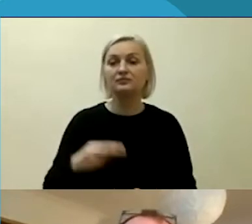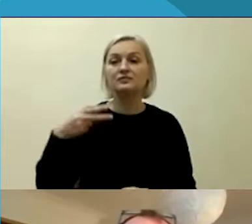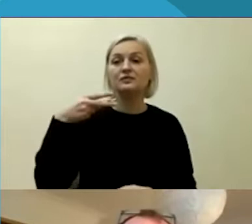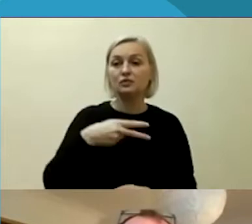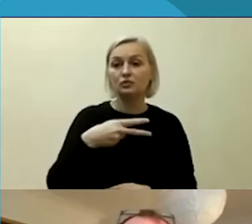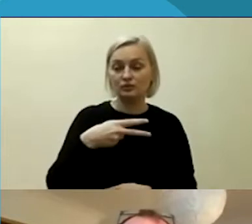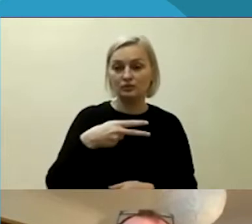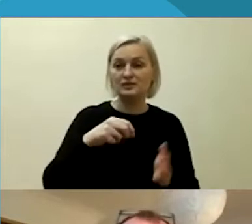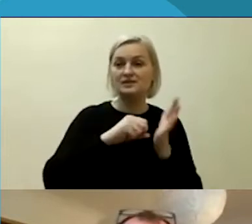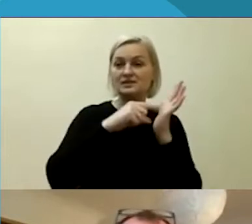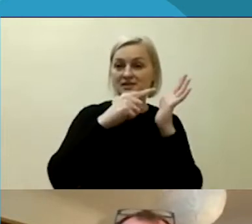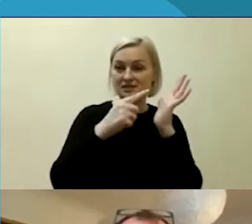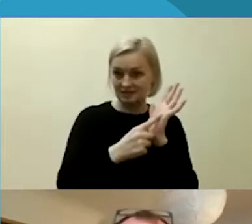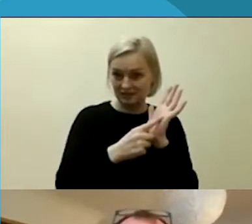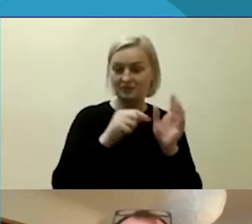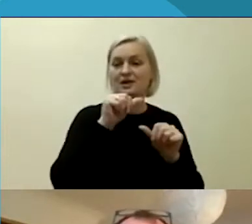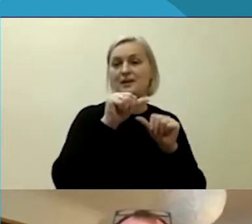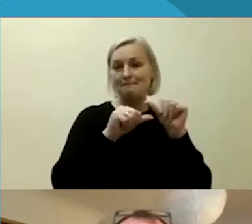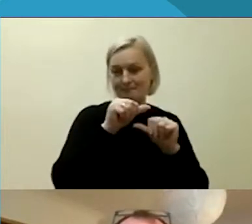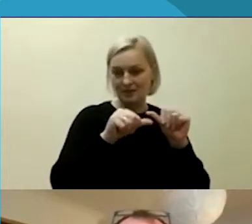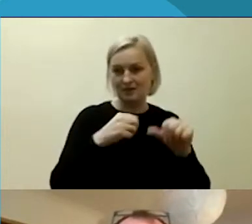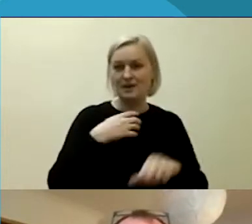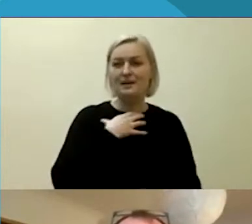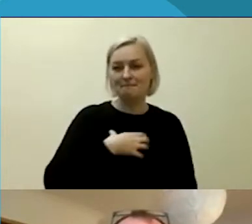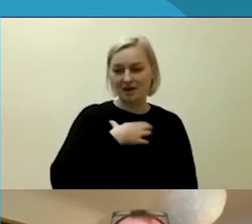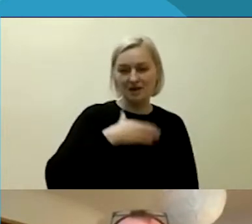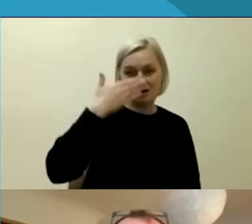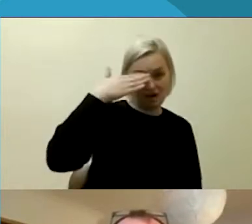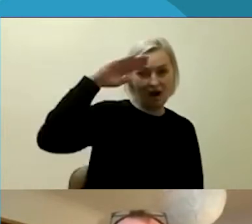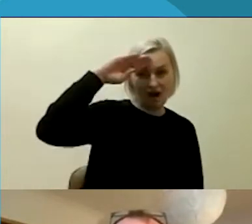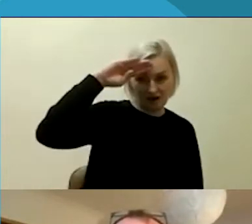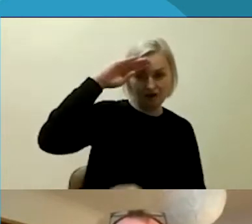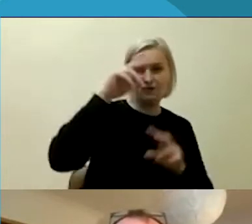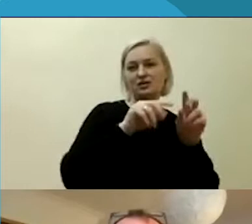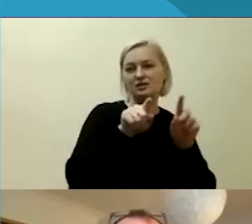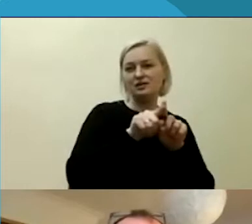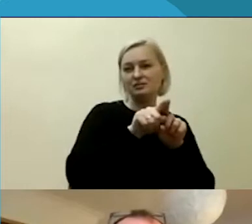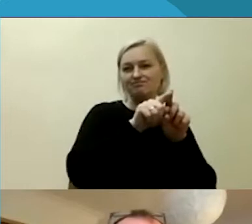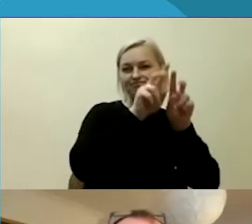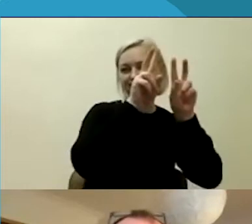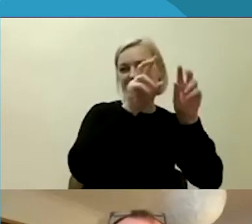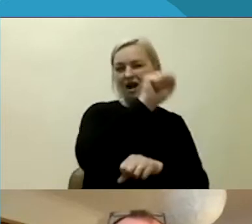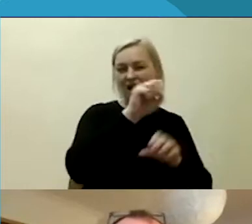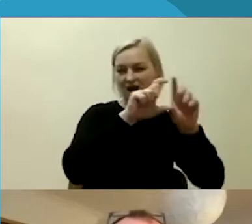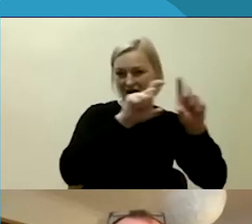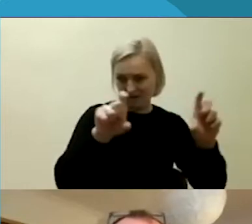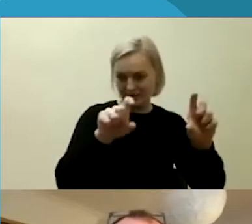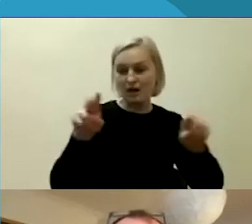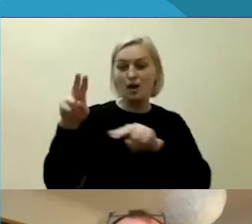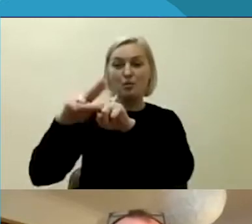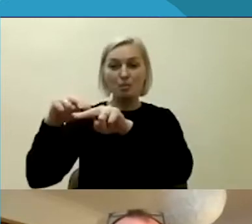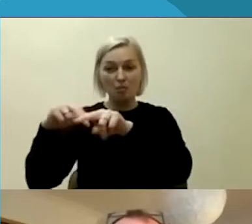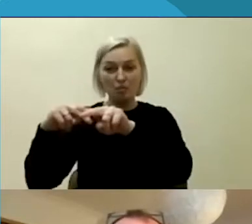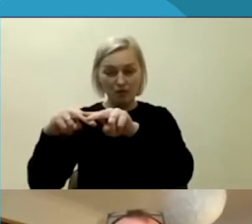2017 metais pagrindinė Airio statistikos agentūra nusprendė, kad policijos pateikiami duomenys nėra patikimi,